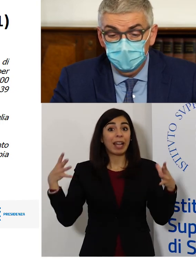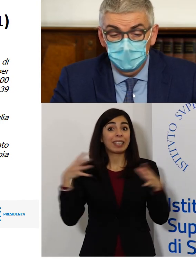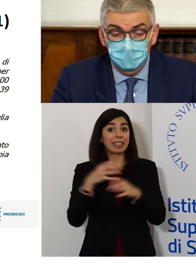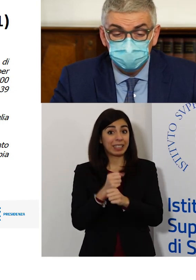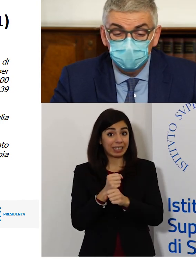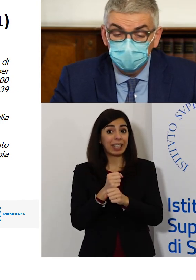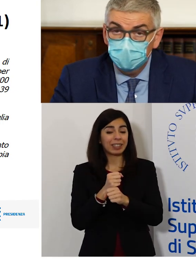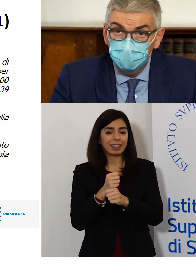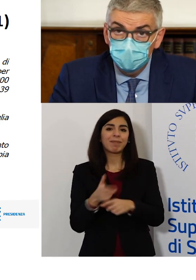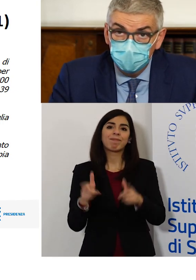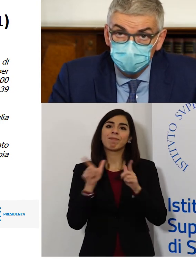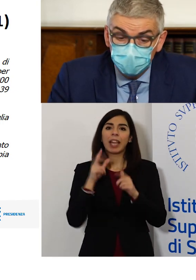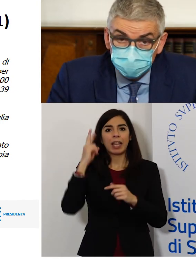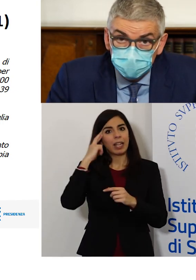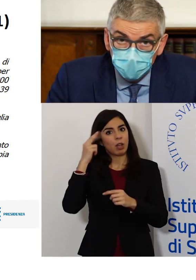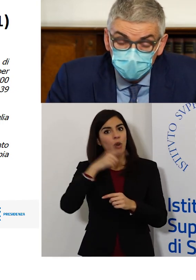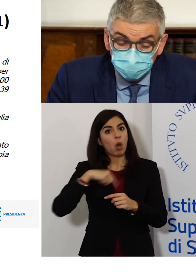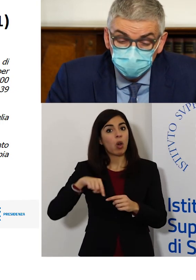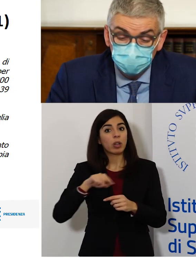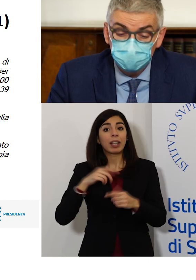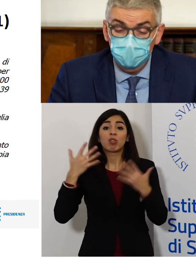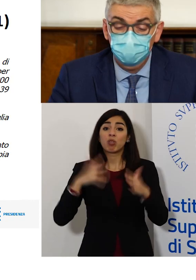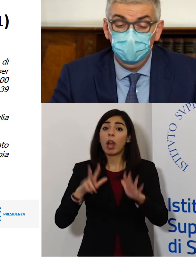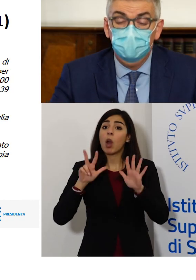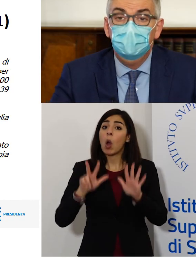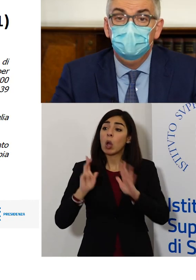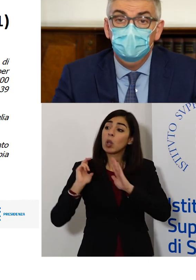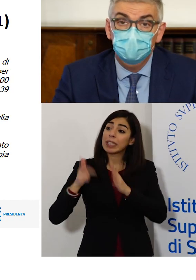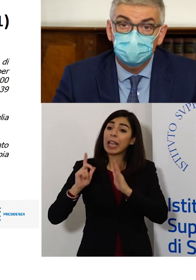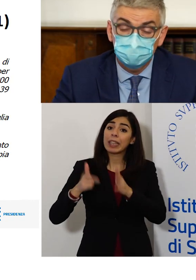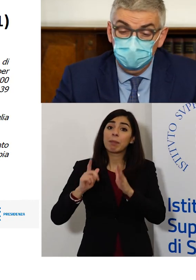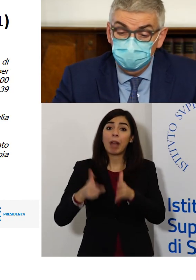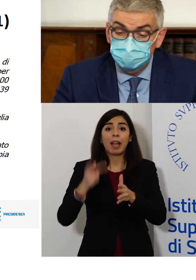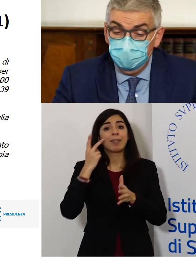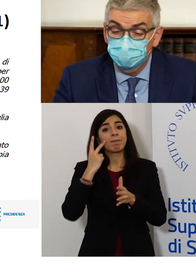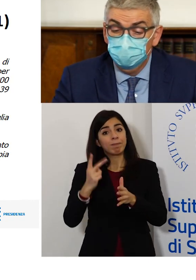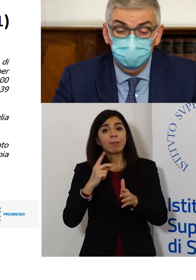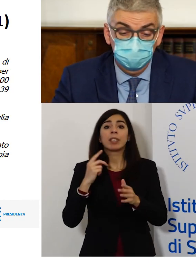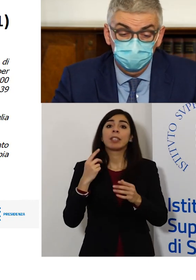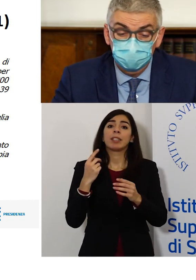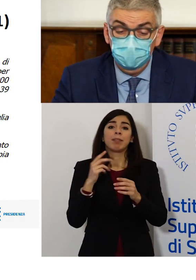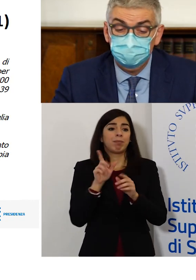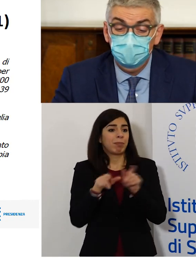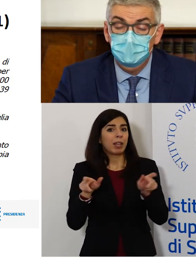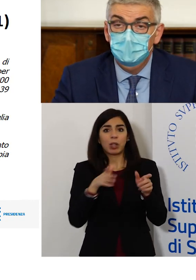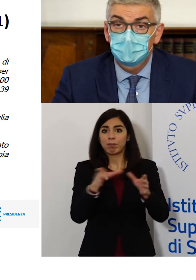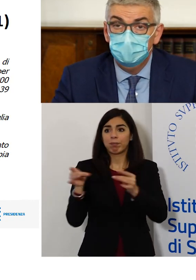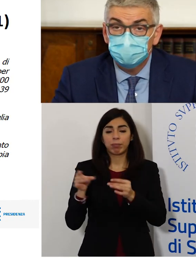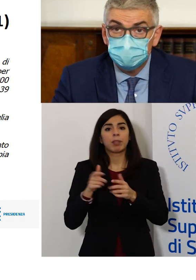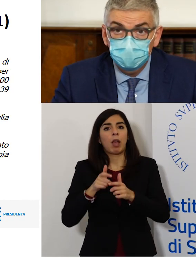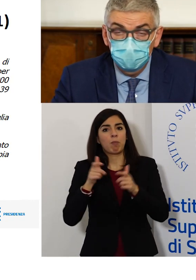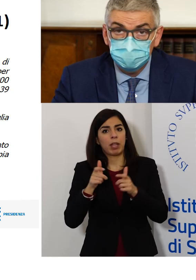slide ci ricorda come per l'ottava settimana consecutiva abbiamo un aumento generalizzato del numero di nuovi casi,